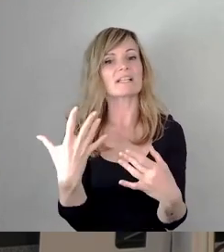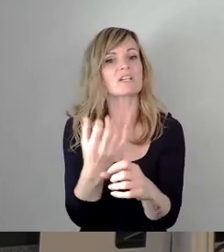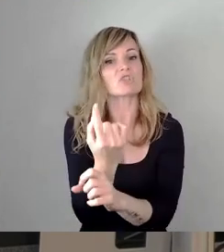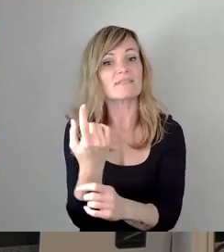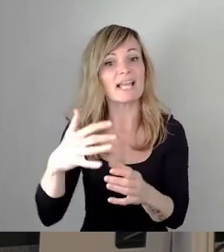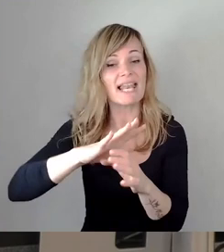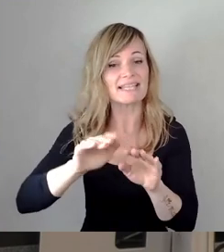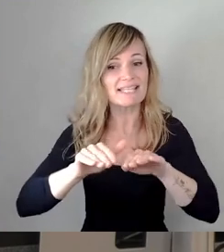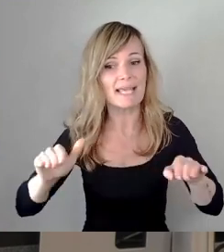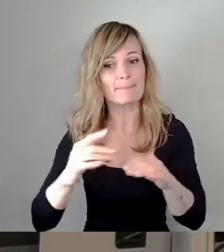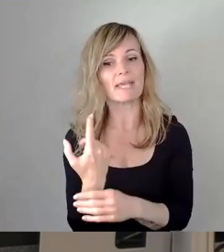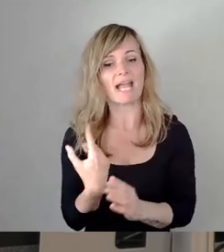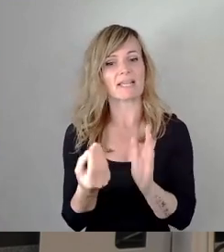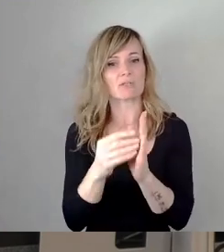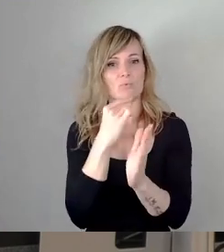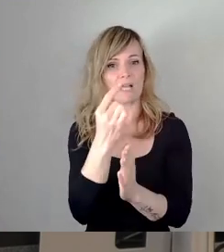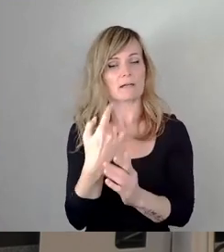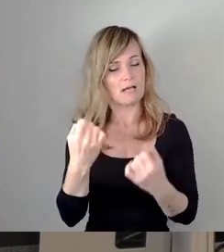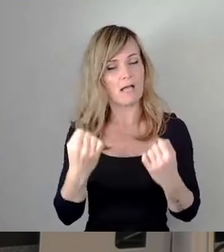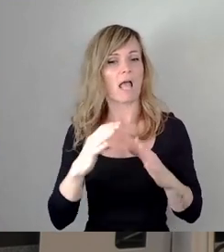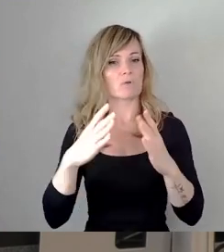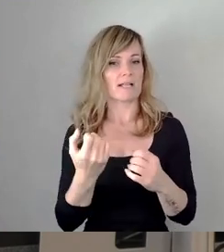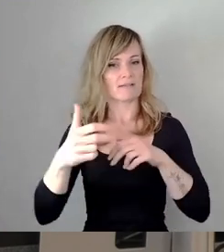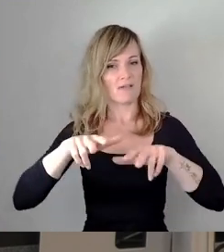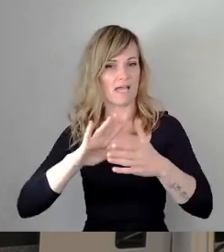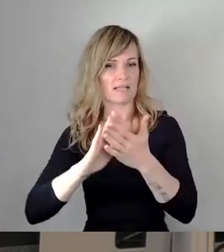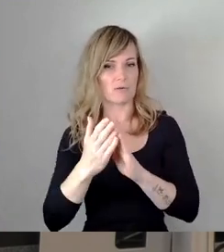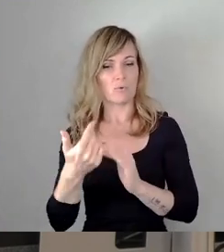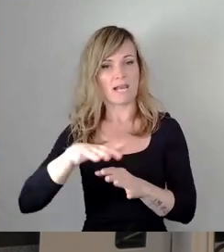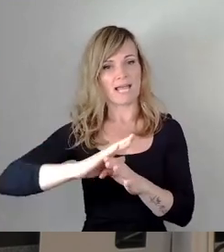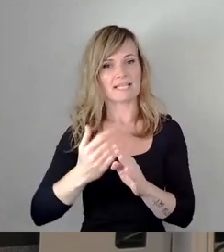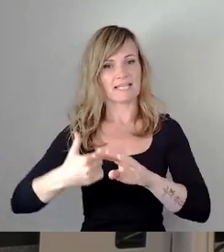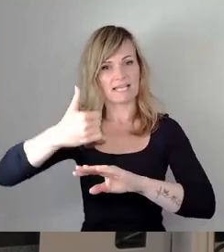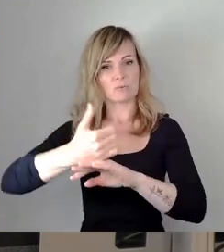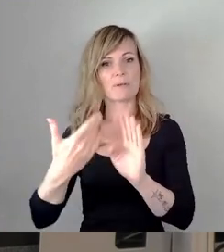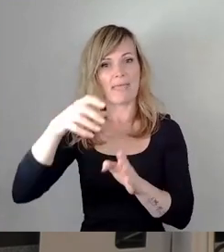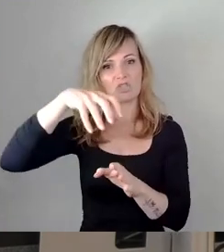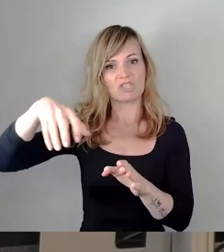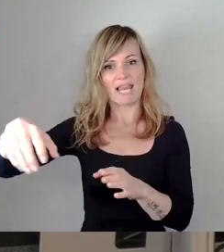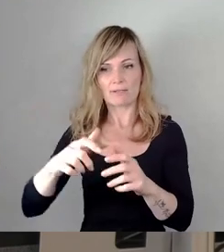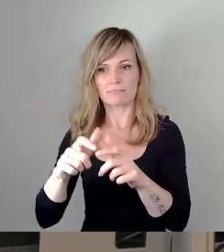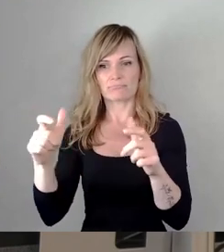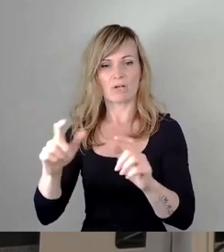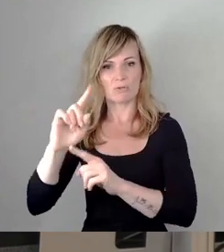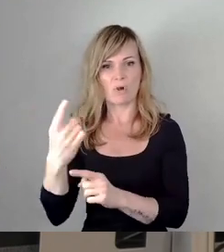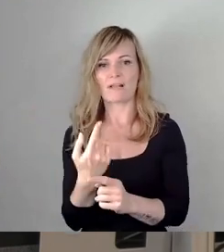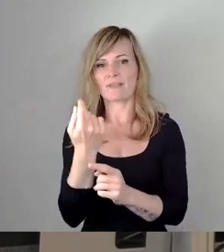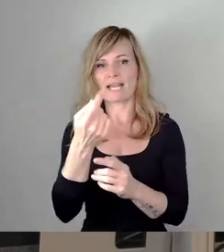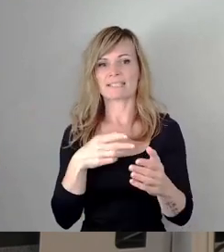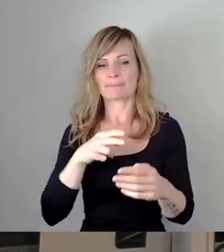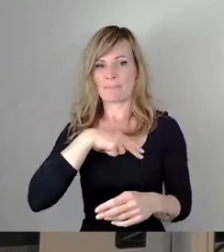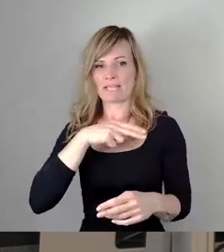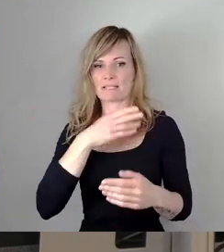wir haben uns sehr dafür eingesetzt, in den Haushaltsverhandlungen, dass es bei der Landesdirektion mehr Stellen geben soll. Da sind wir am Finanzminister gescheitert und